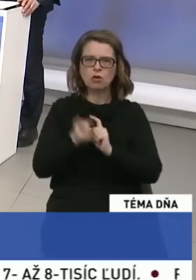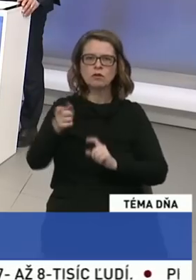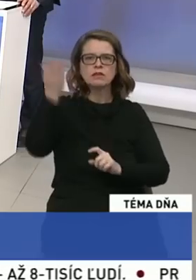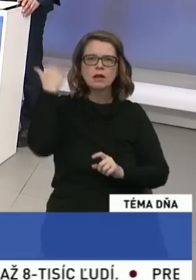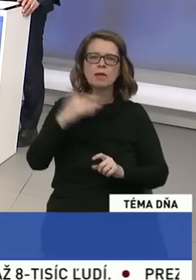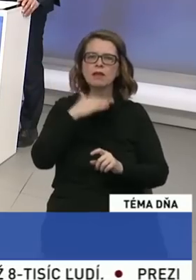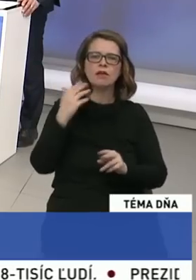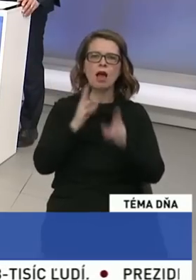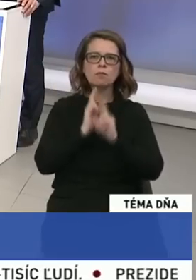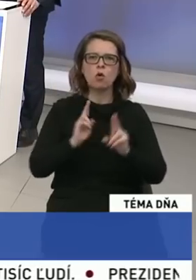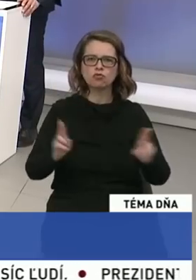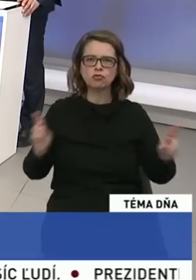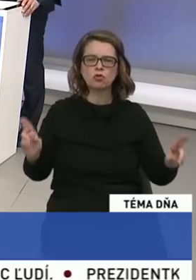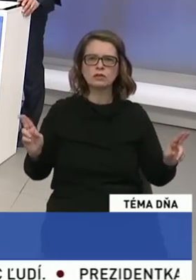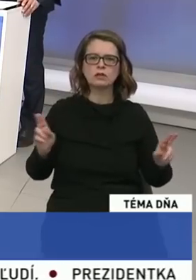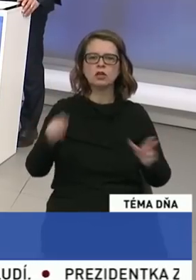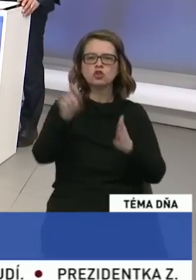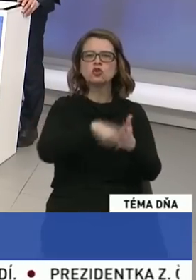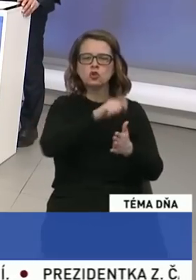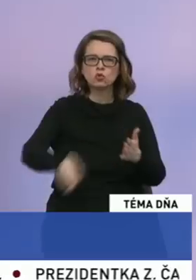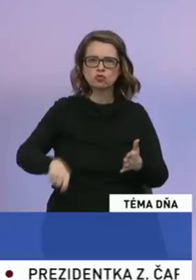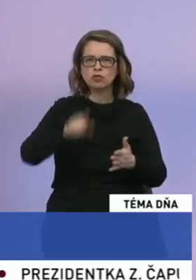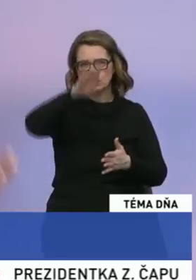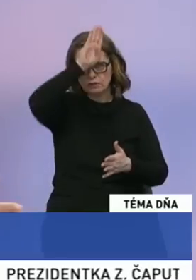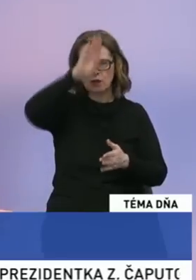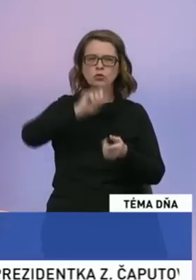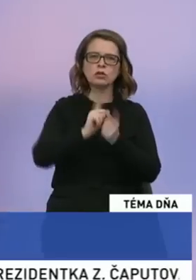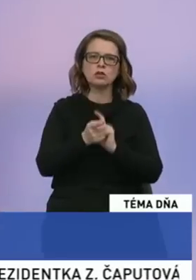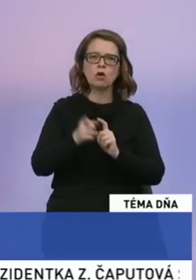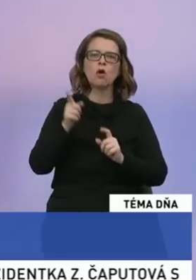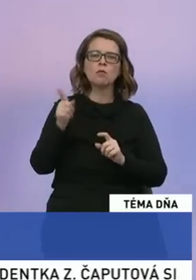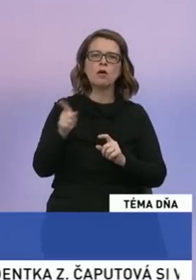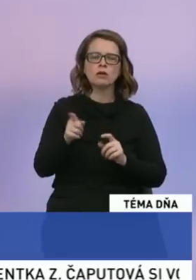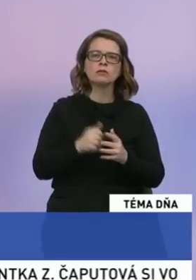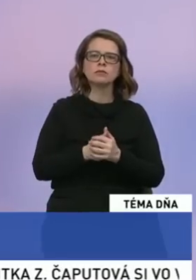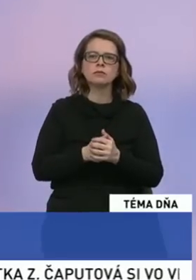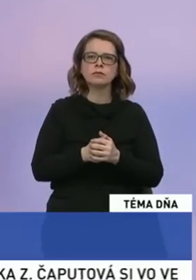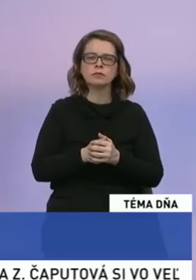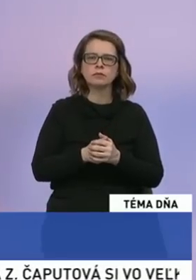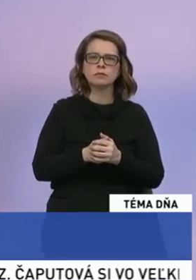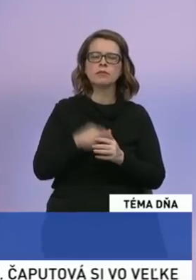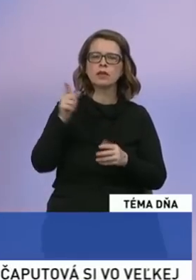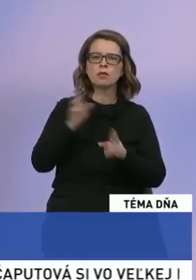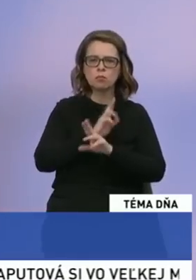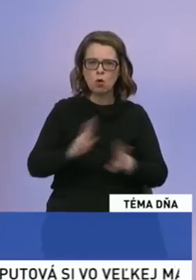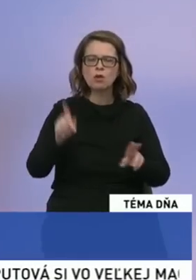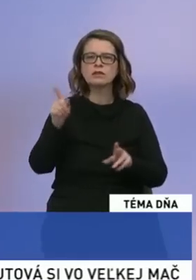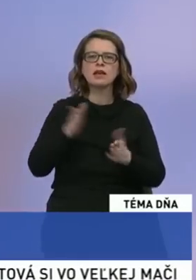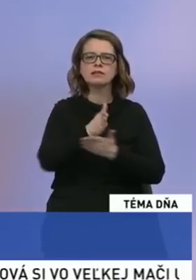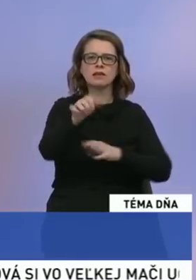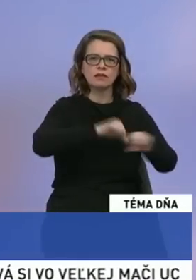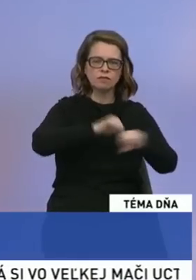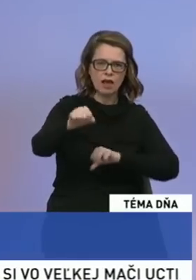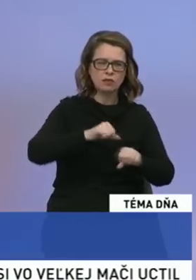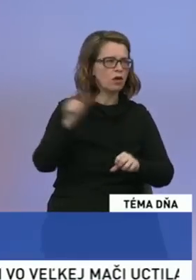možnosti zlušiť istambulský dohovor. Mali ste ho na stole v parlamente. Mali ste možnosť cez vládu.